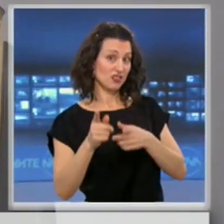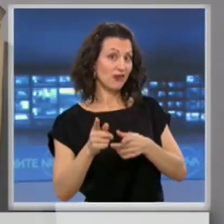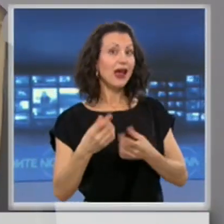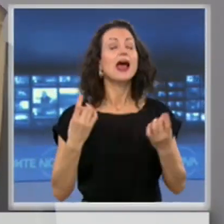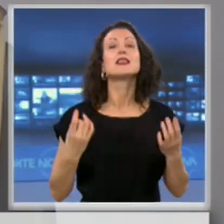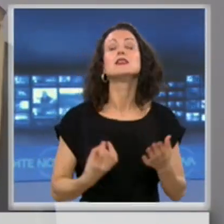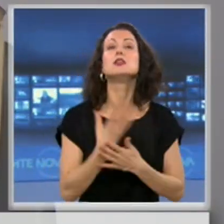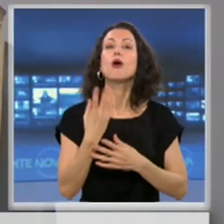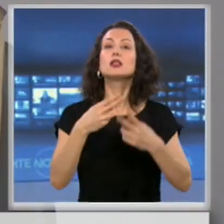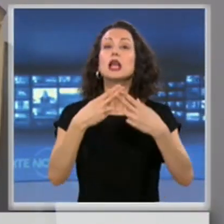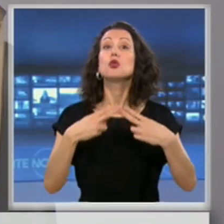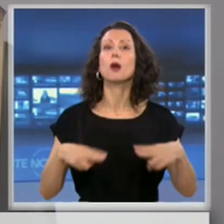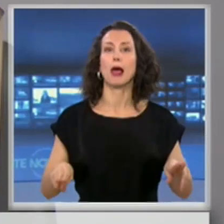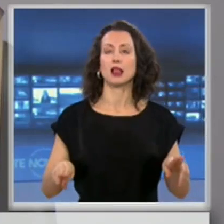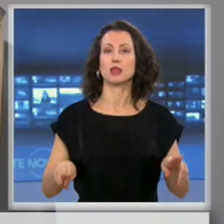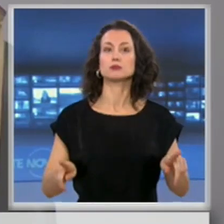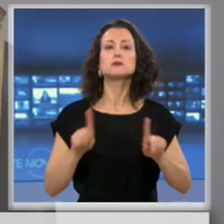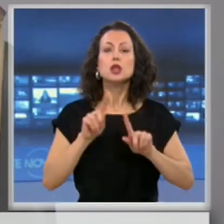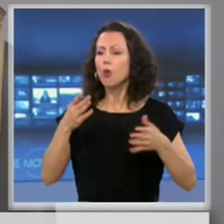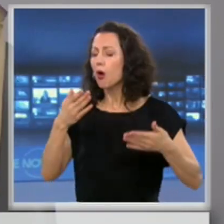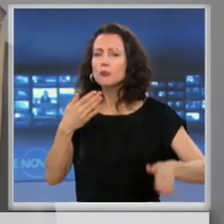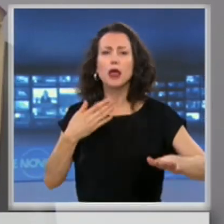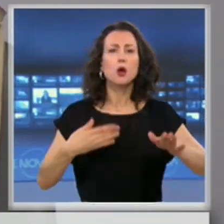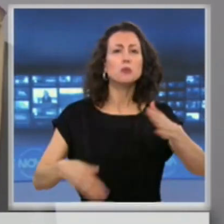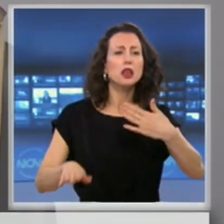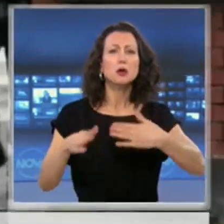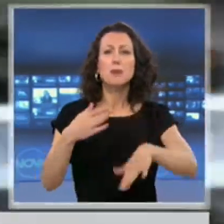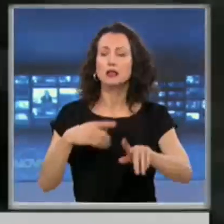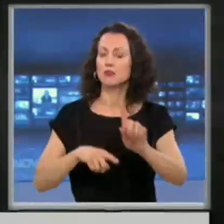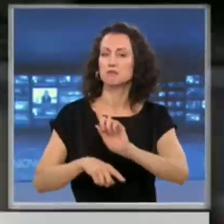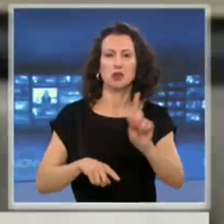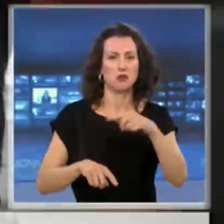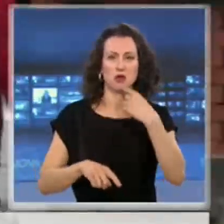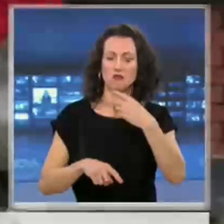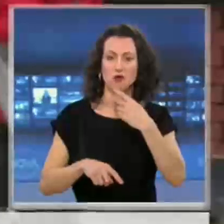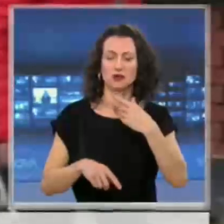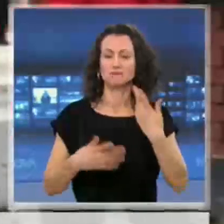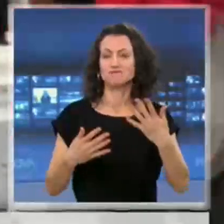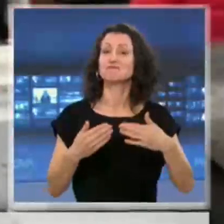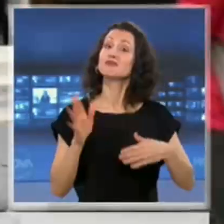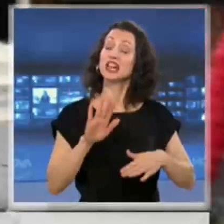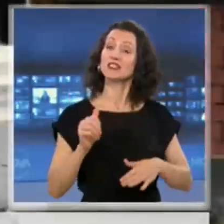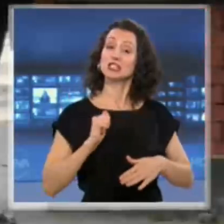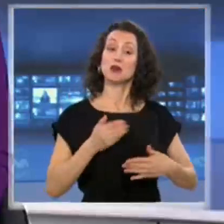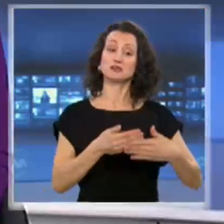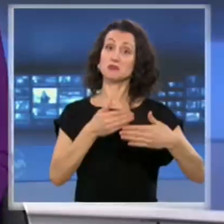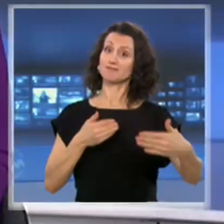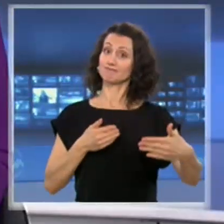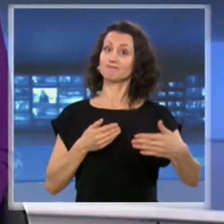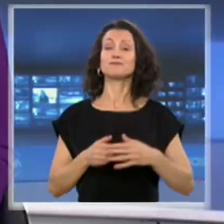Никой не отпада, не говори за отпадане на физическата дистанция. За новините на нова Марина Малашева.